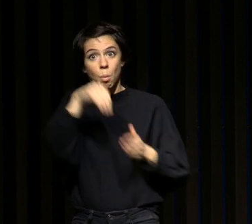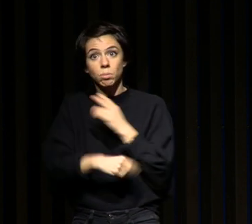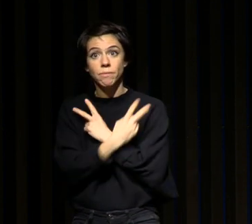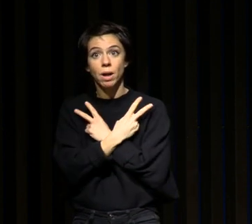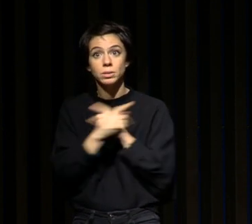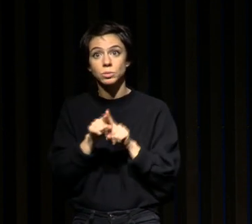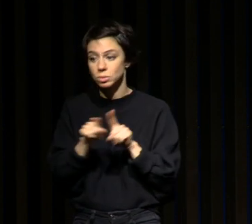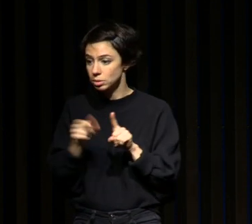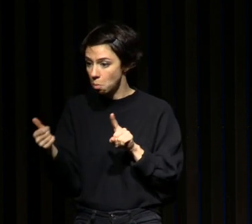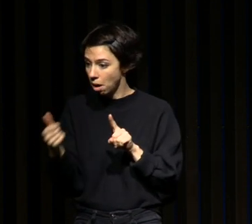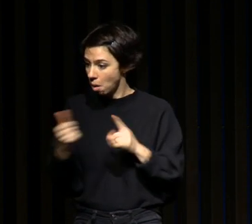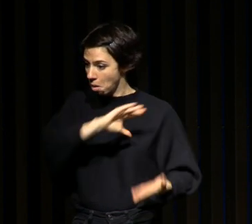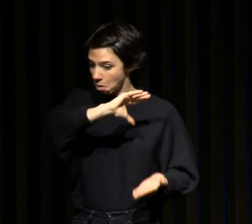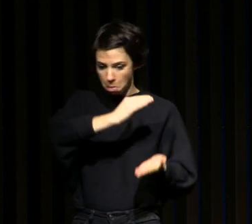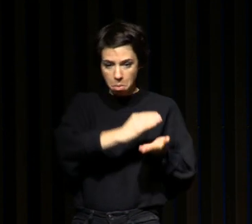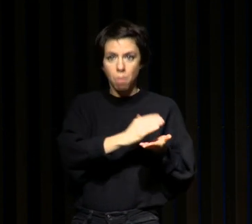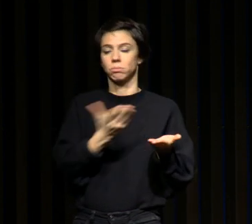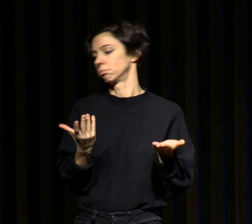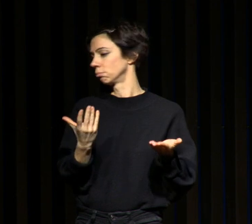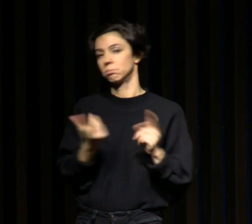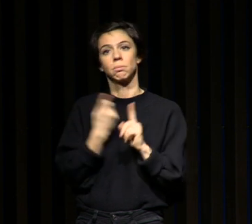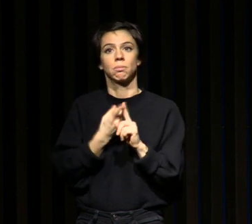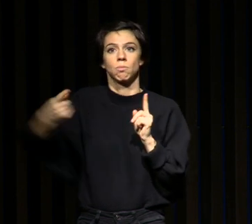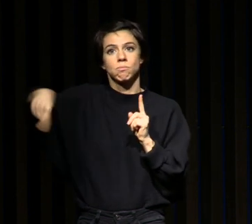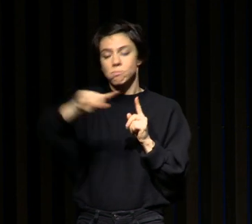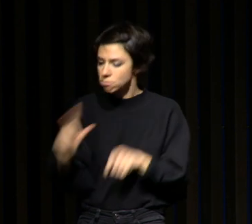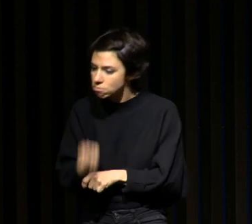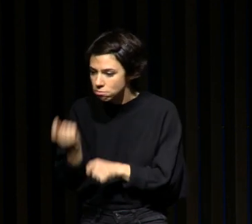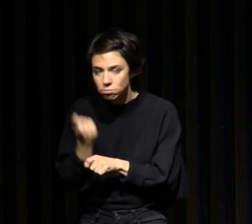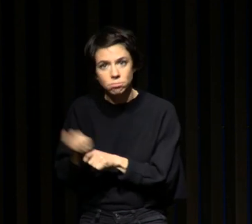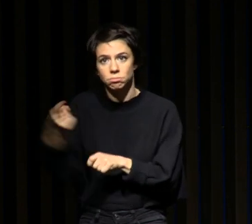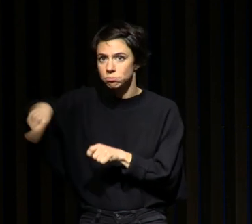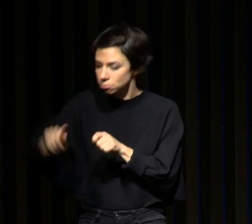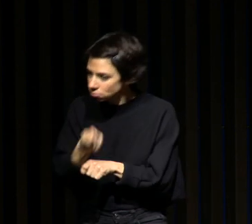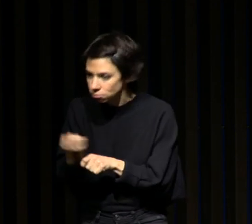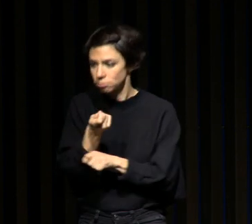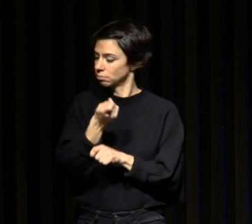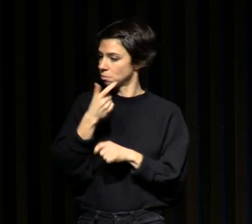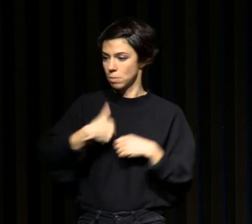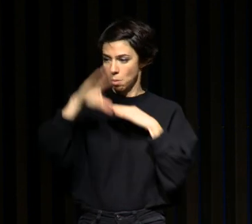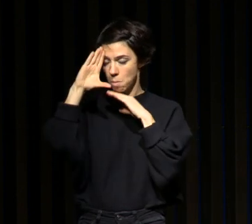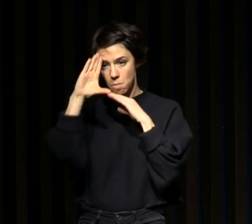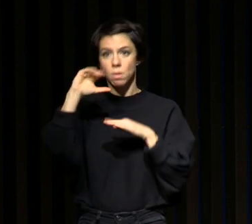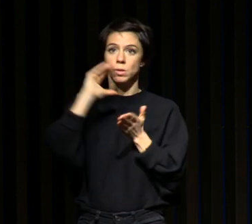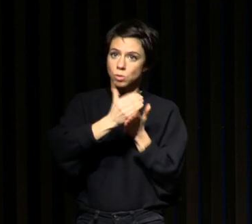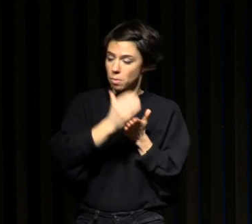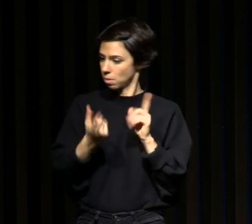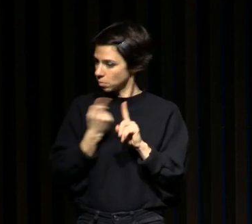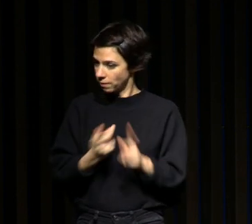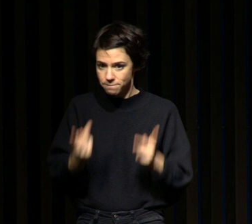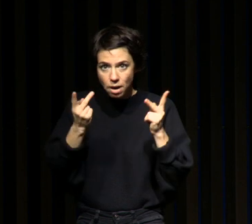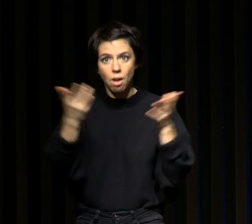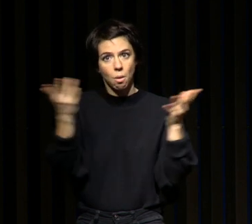il y avait vraiment, vraiment un enjeu pour éduquer les gens à la notion de sommeil et d'hygiène de sommeil. À l'époque, on était dans un phénomène